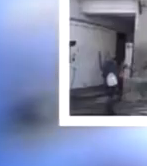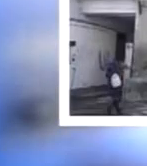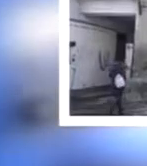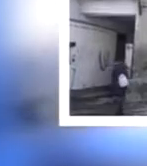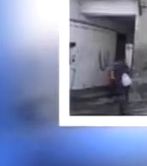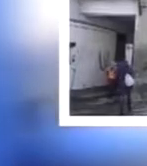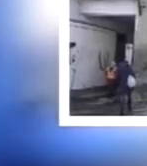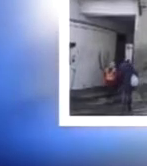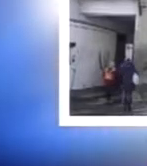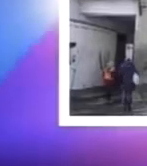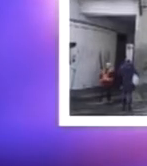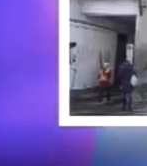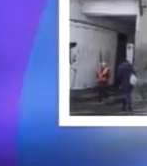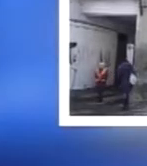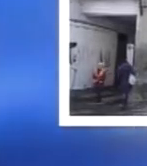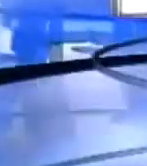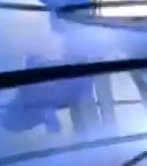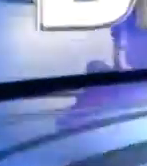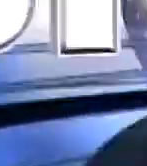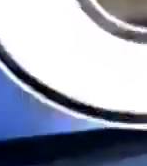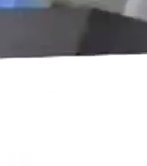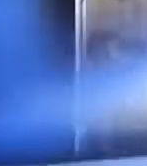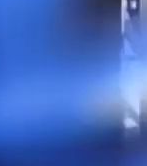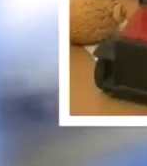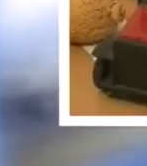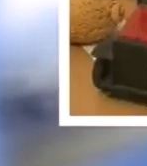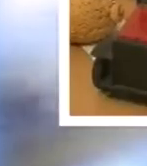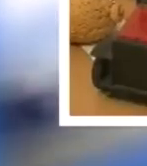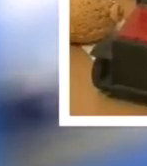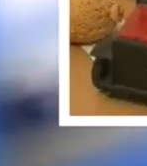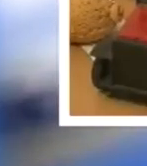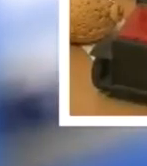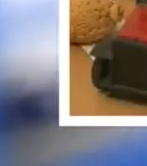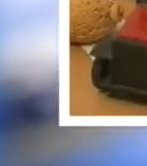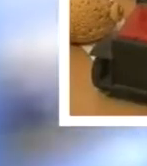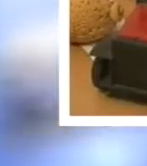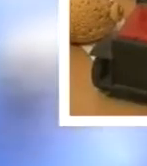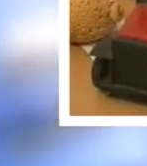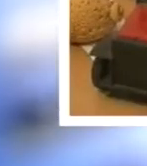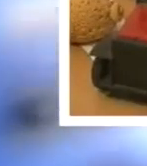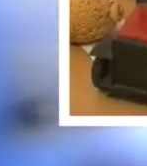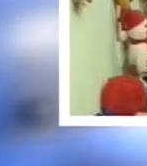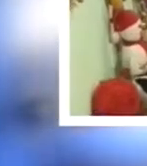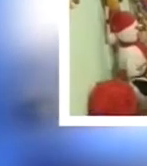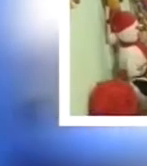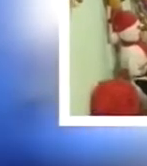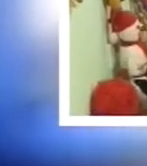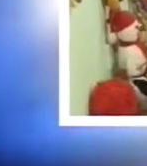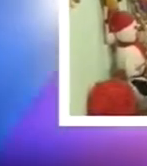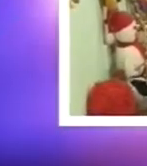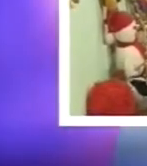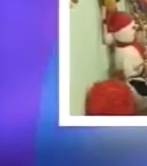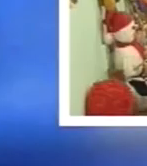цілісний архітектурний вигляд, передбачені штрафи. Виставка «Конкурс національна іграшка руками дитини» об'єднала